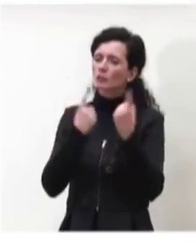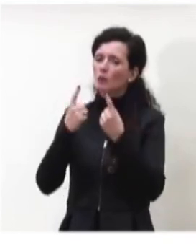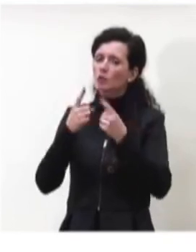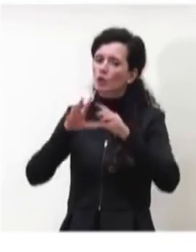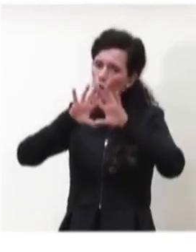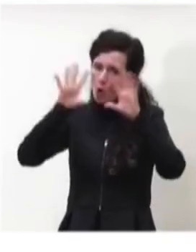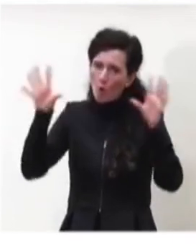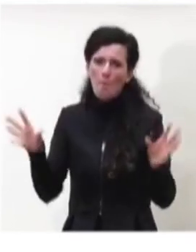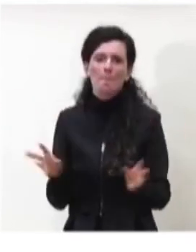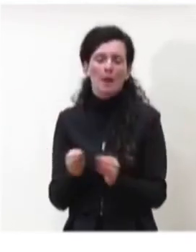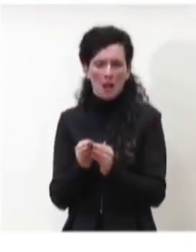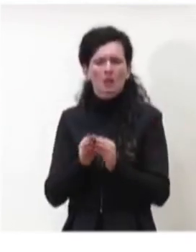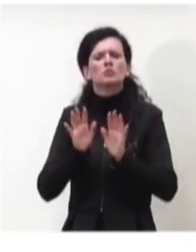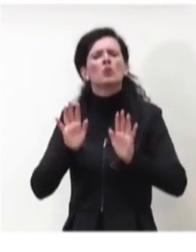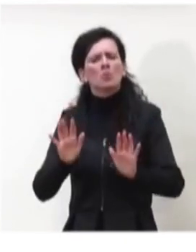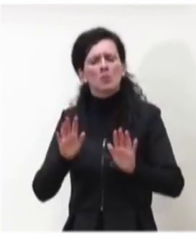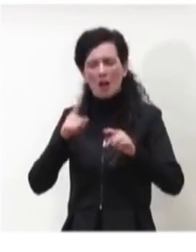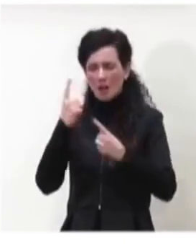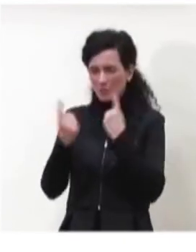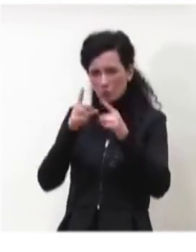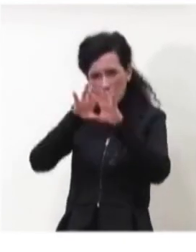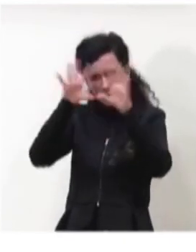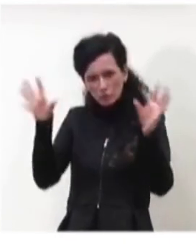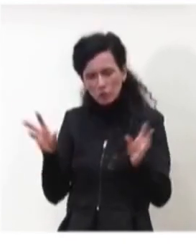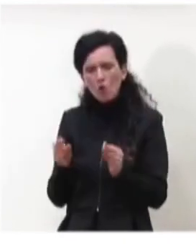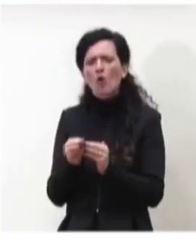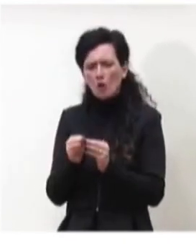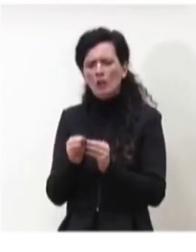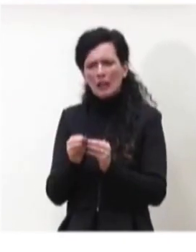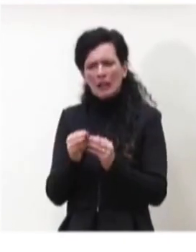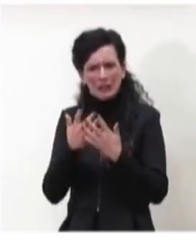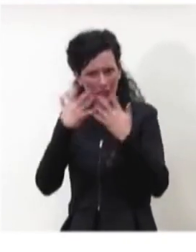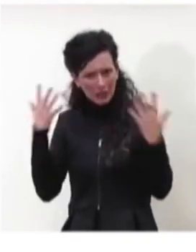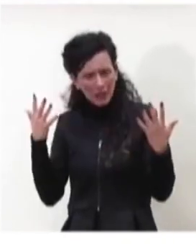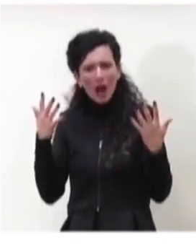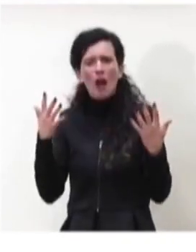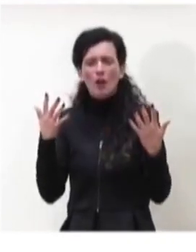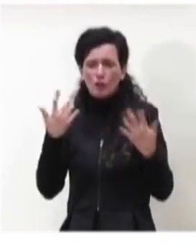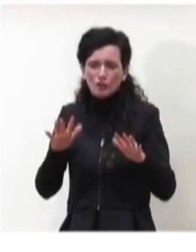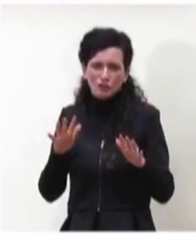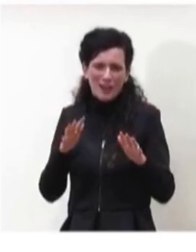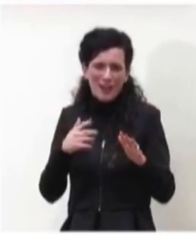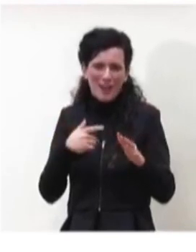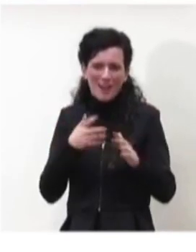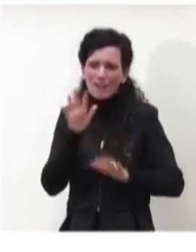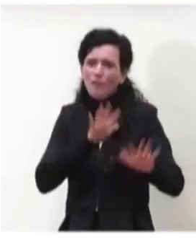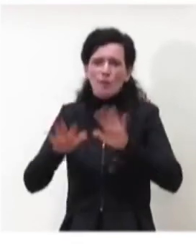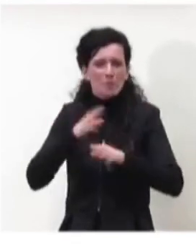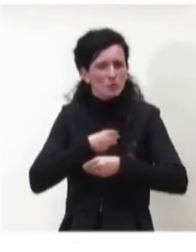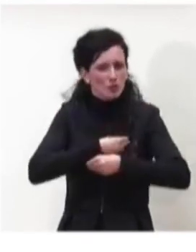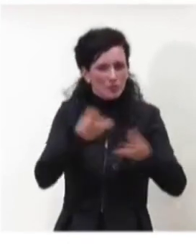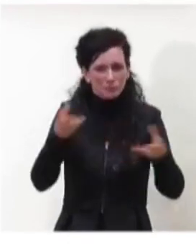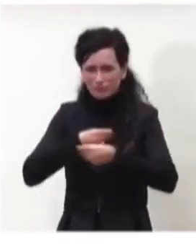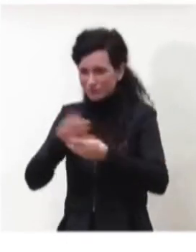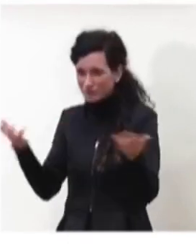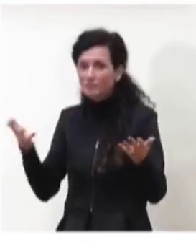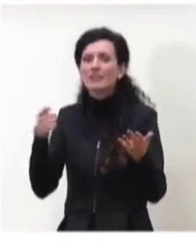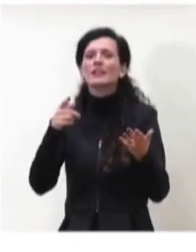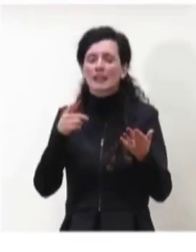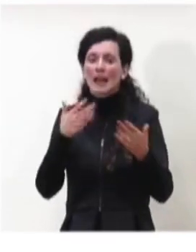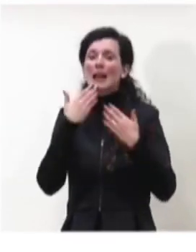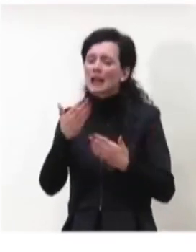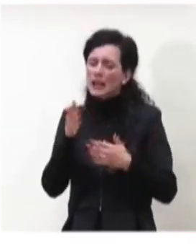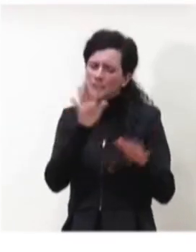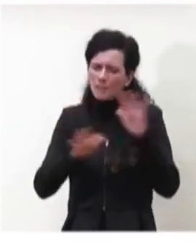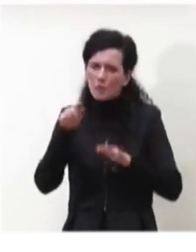si tratta di un quadro coerente con gli scenari che abbiamo descritti e questo si conferma, come vedete anche nelle fasce di età, in particolare